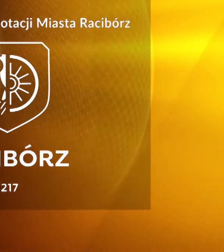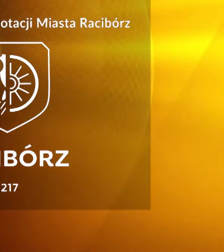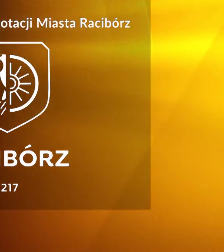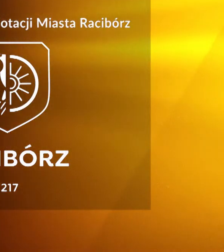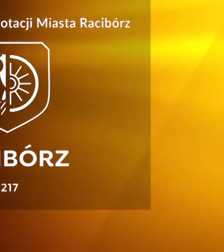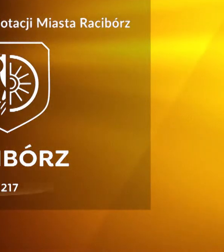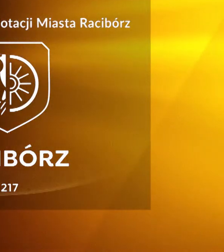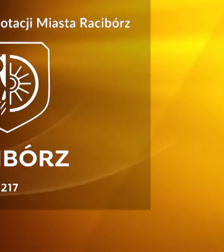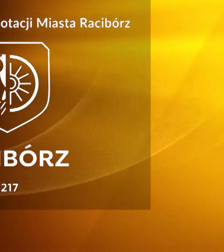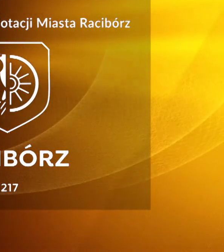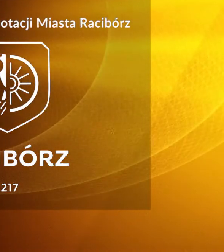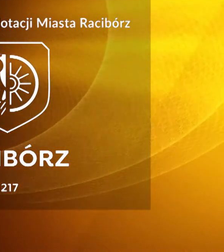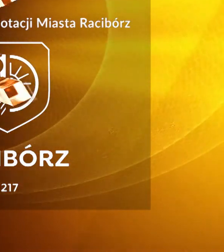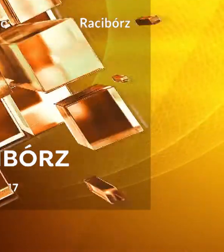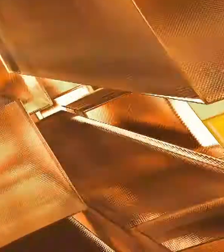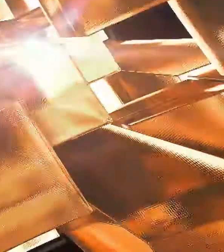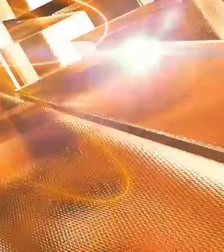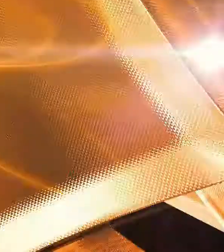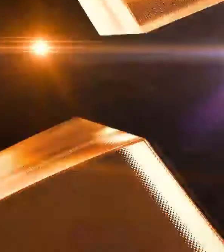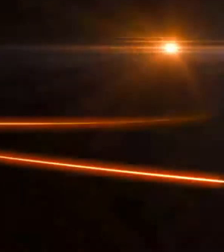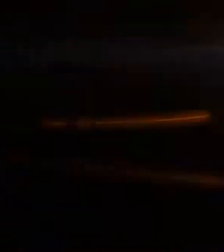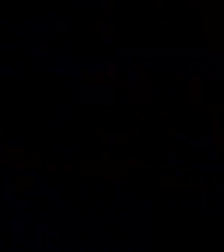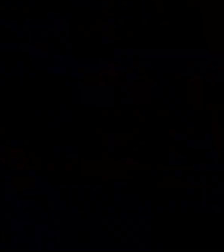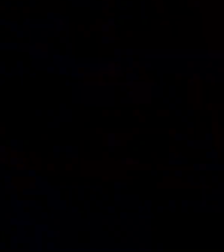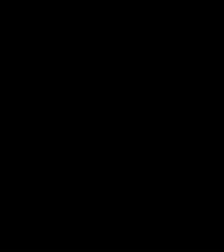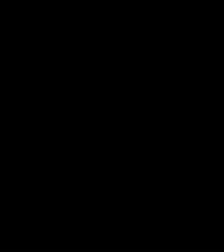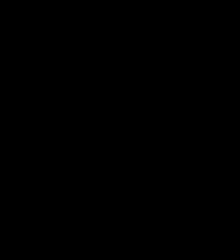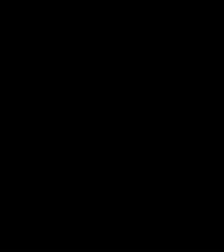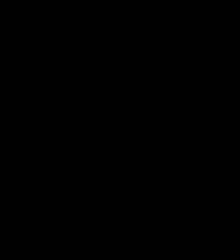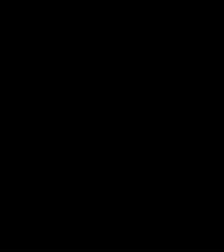www.facebook